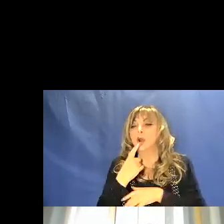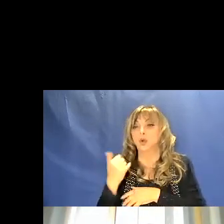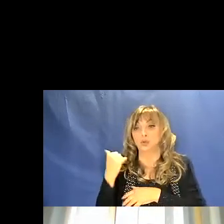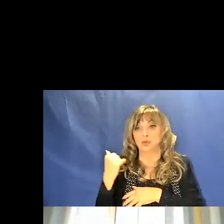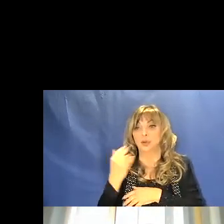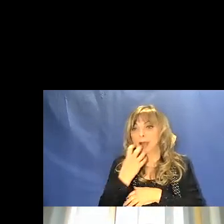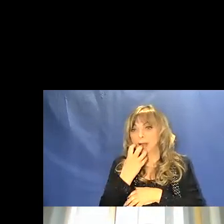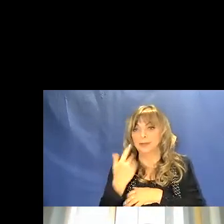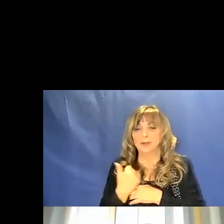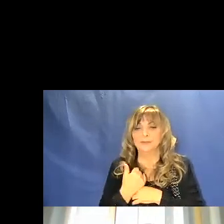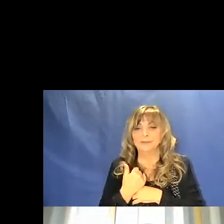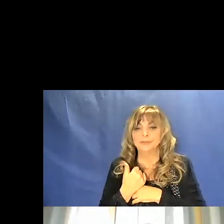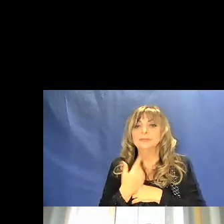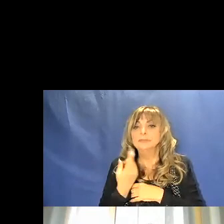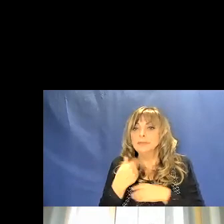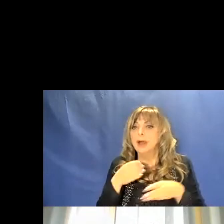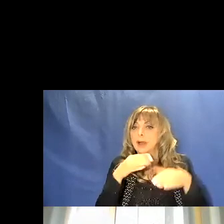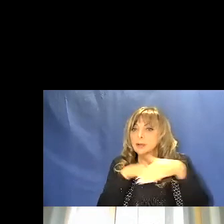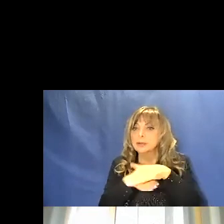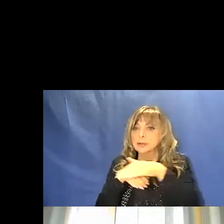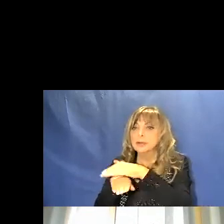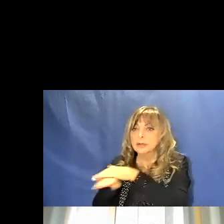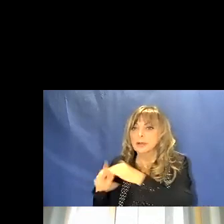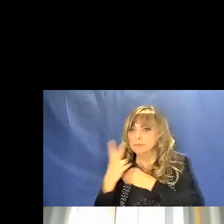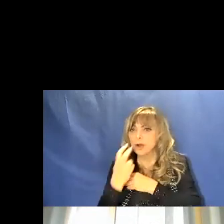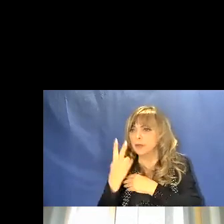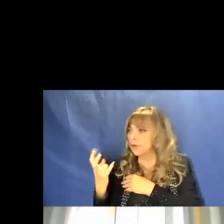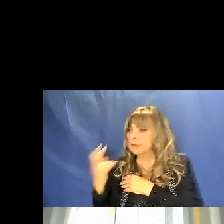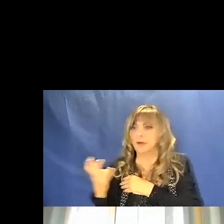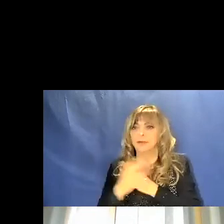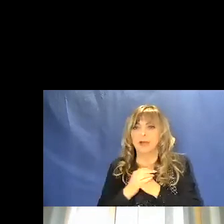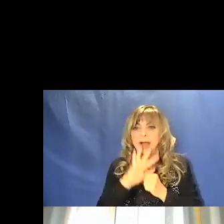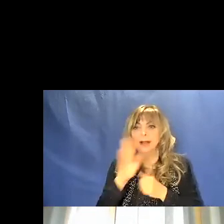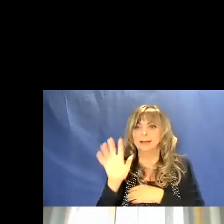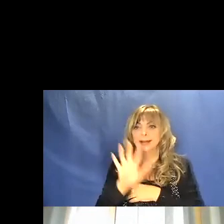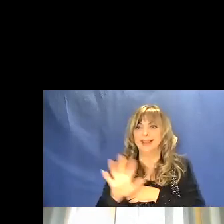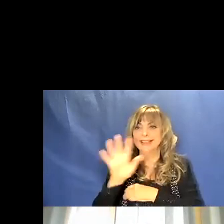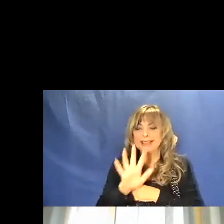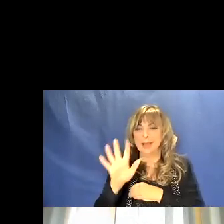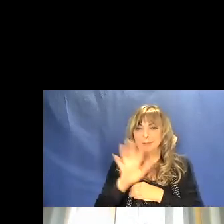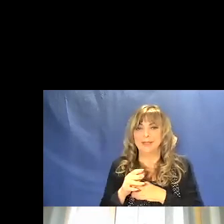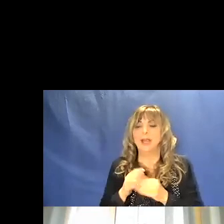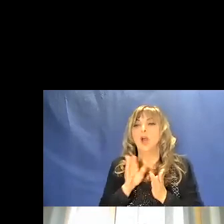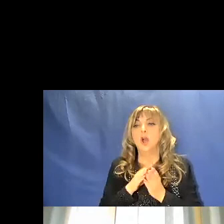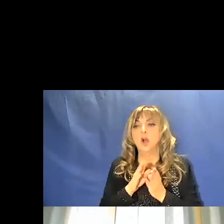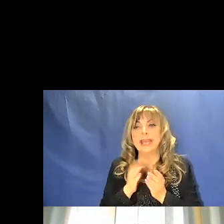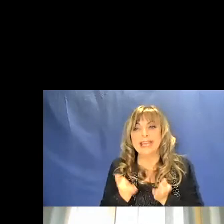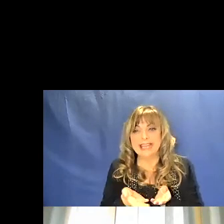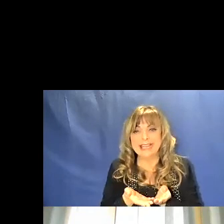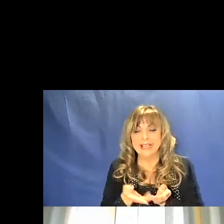nelle inumazioni del paleolitico altri esempi di conchiglie